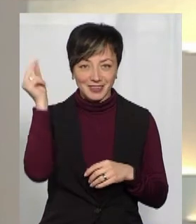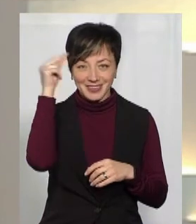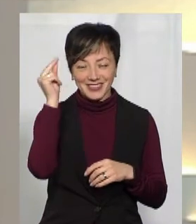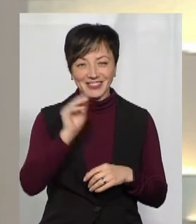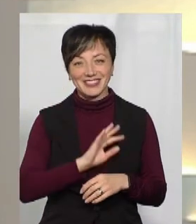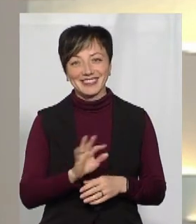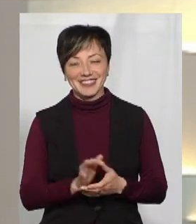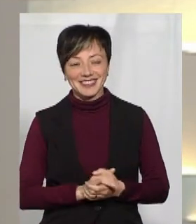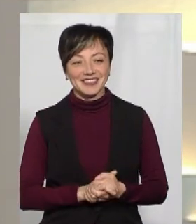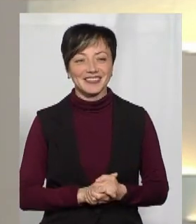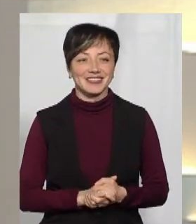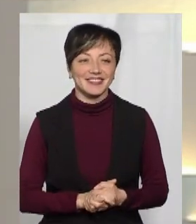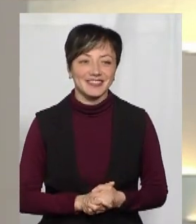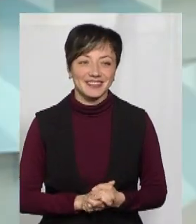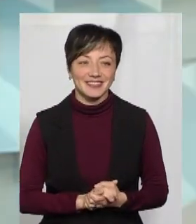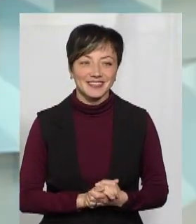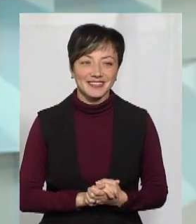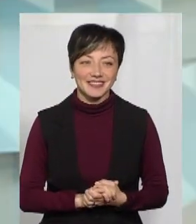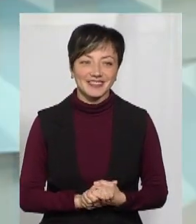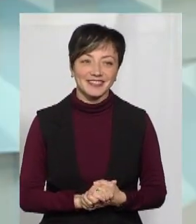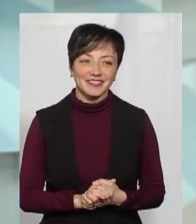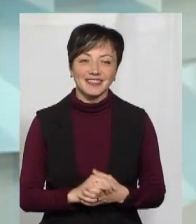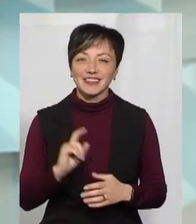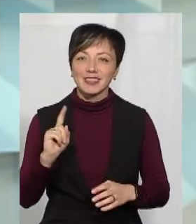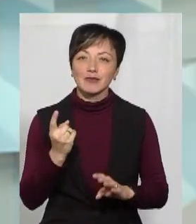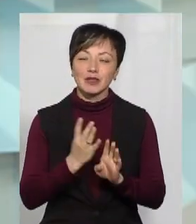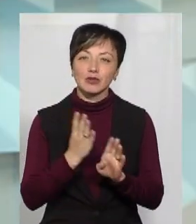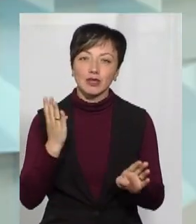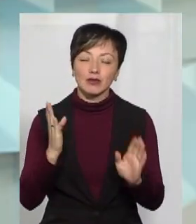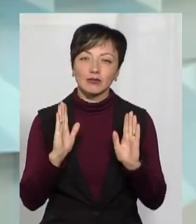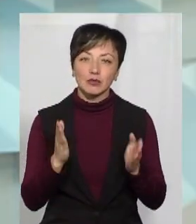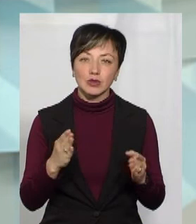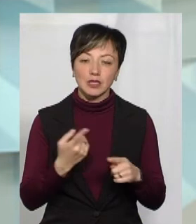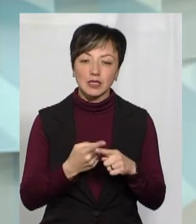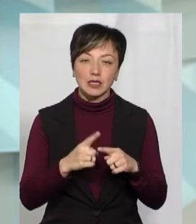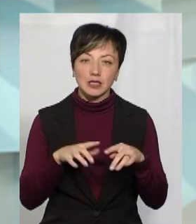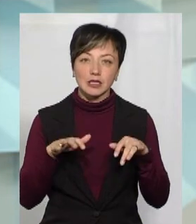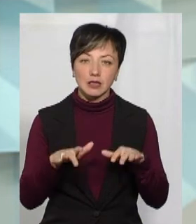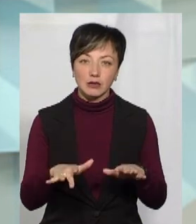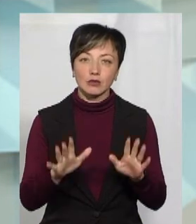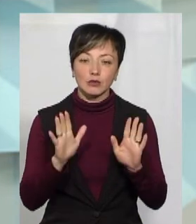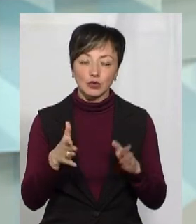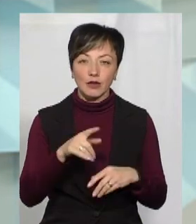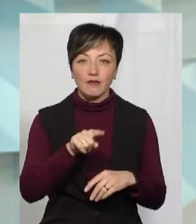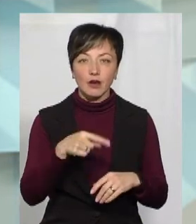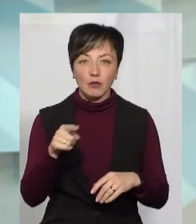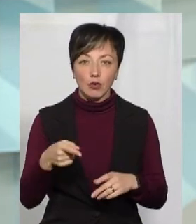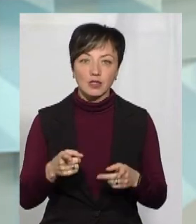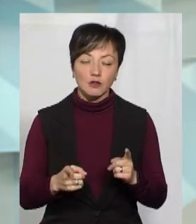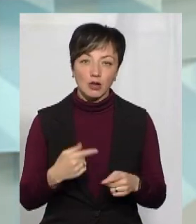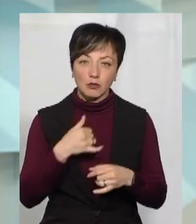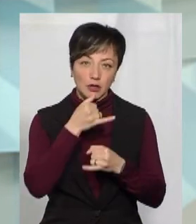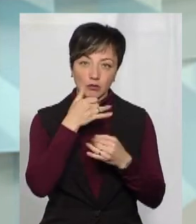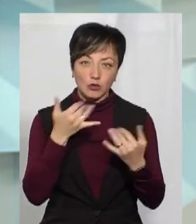навчилися ще. Як тут? Тут, в першу чергу, до цих закладів також будуть встановлені вимоги. Звичайно,